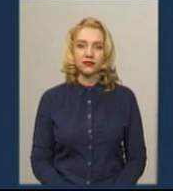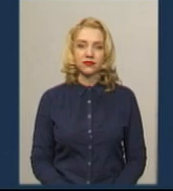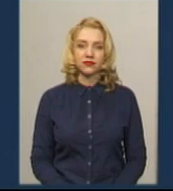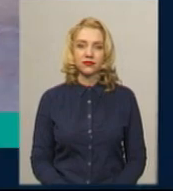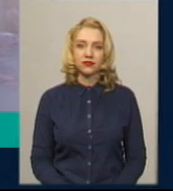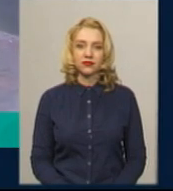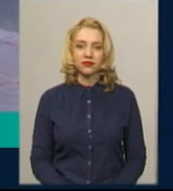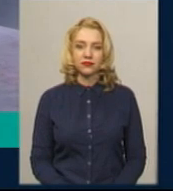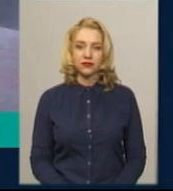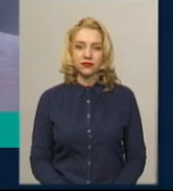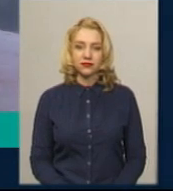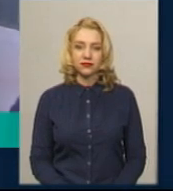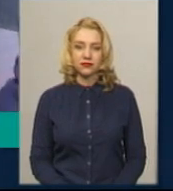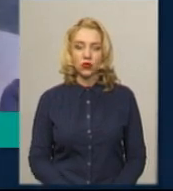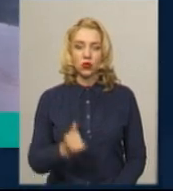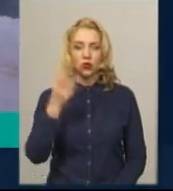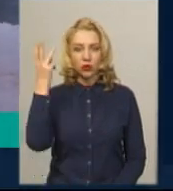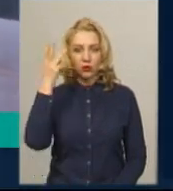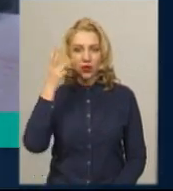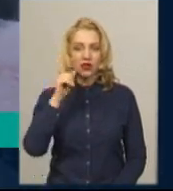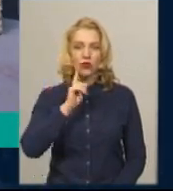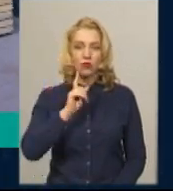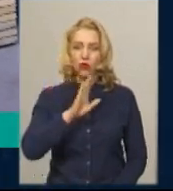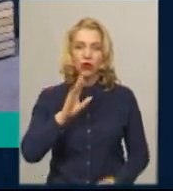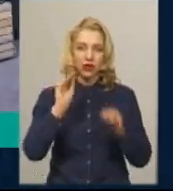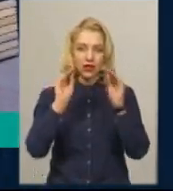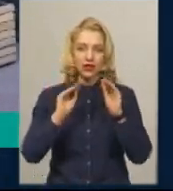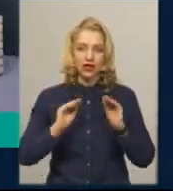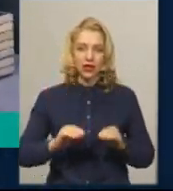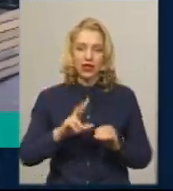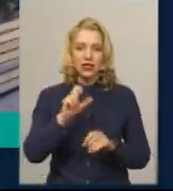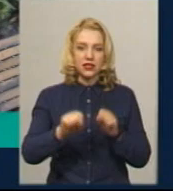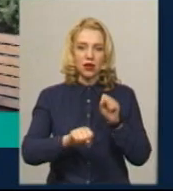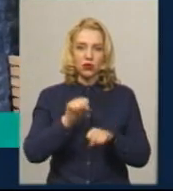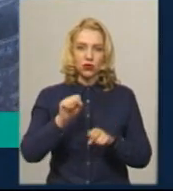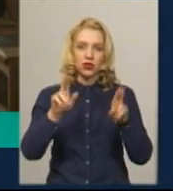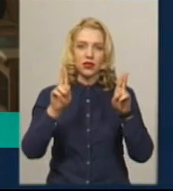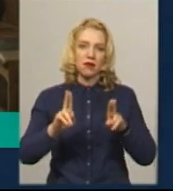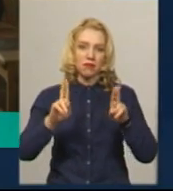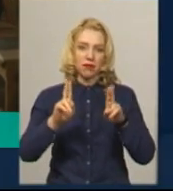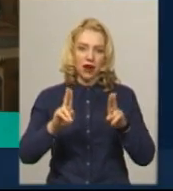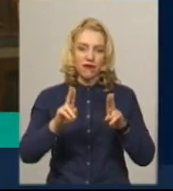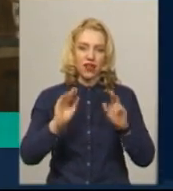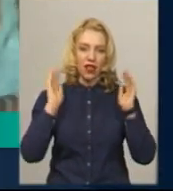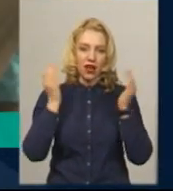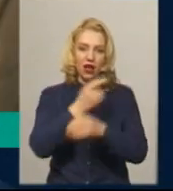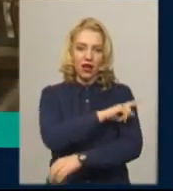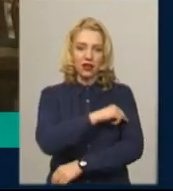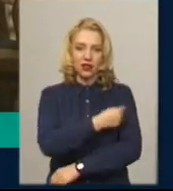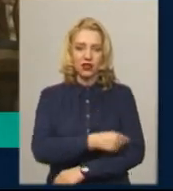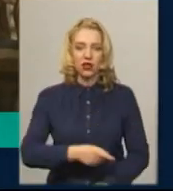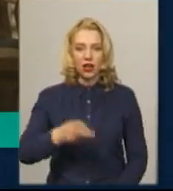Музика У Хмельницькому поки не складають протоколи за порушення правил карантину. Хмельницький обласний